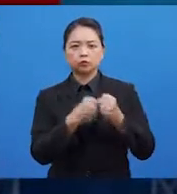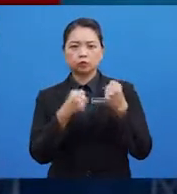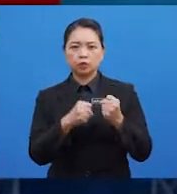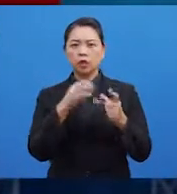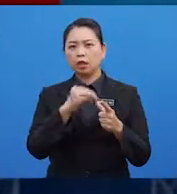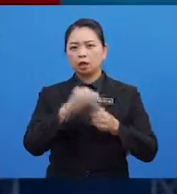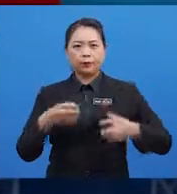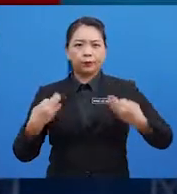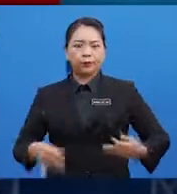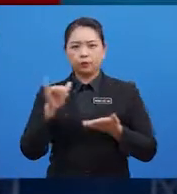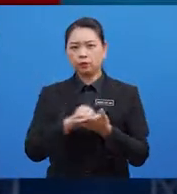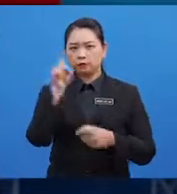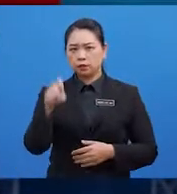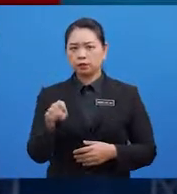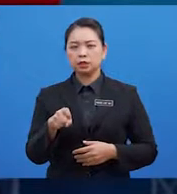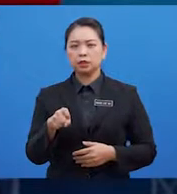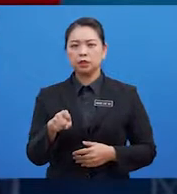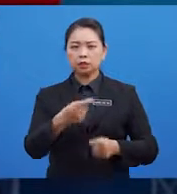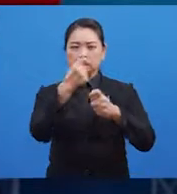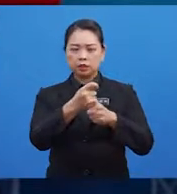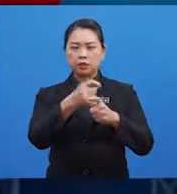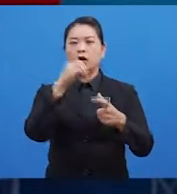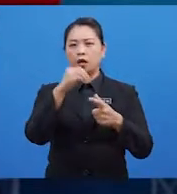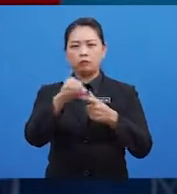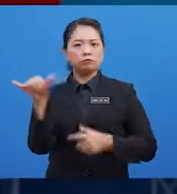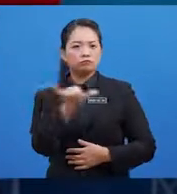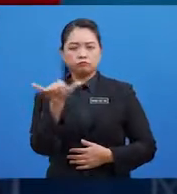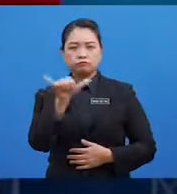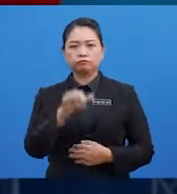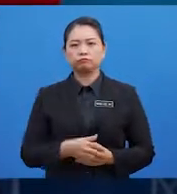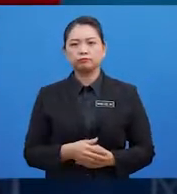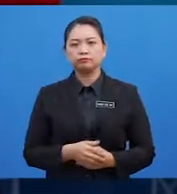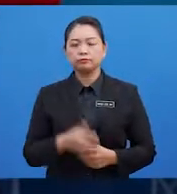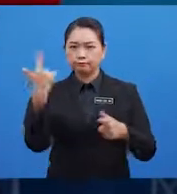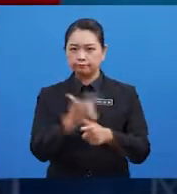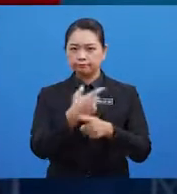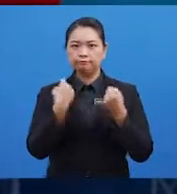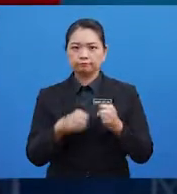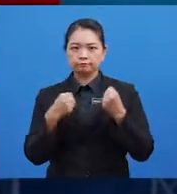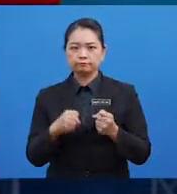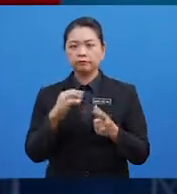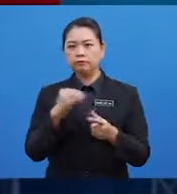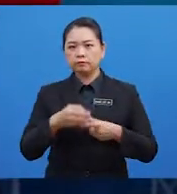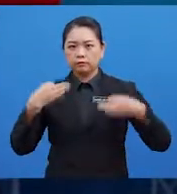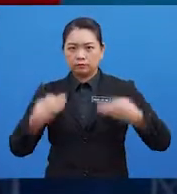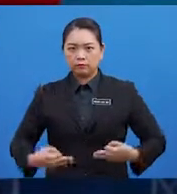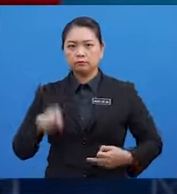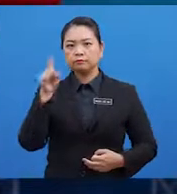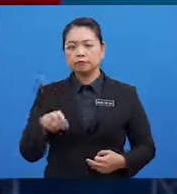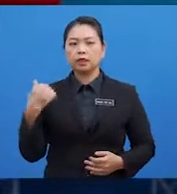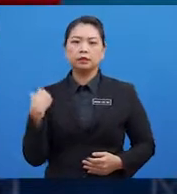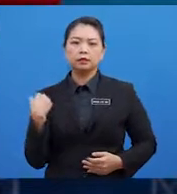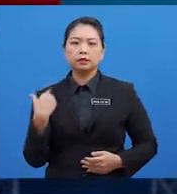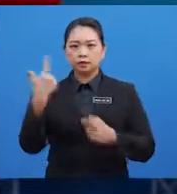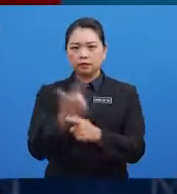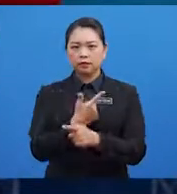tersebut Semestinya hendaklah konsisten atau sama Latihan sukan atau fizikal pula mestilah mengandungi